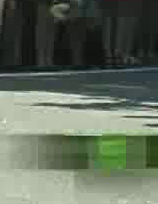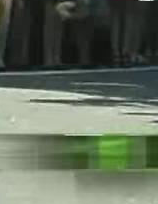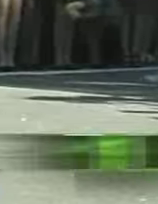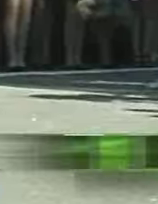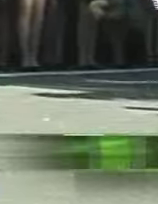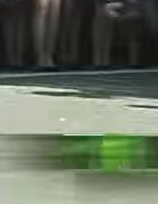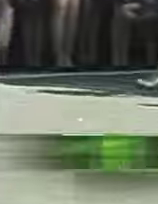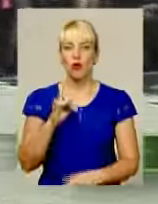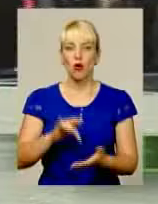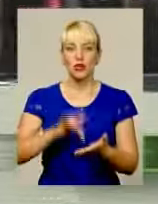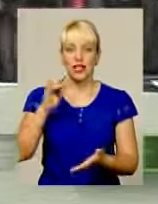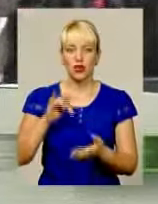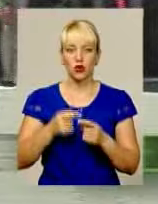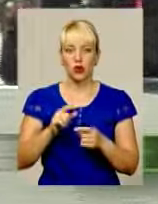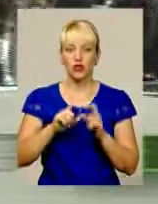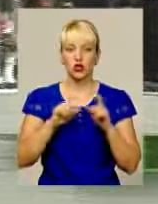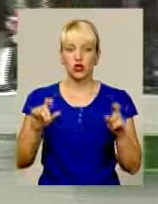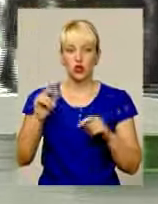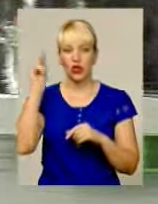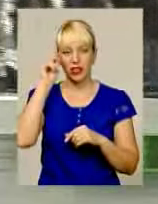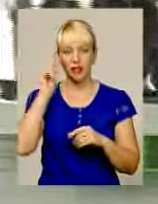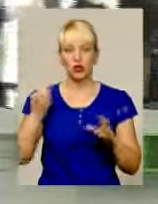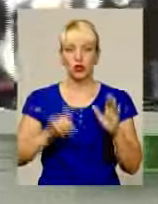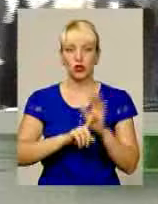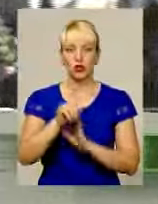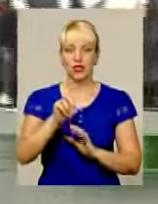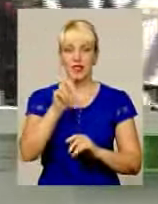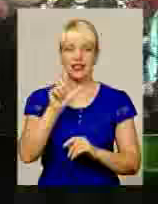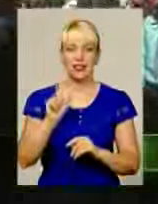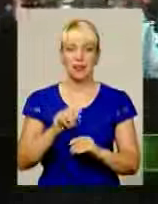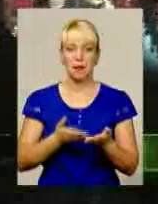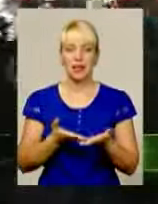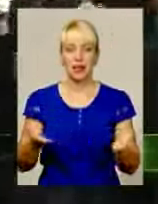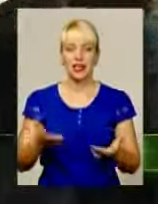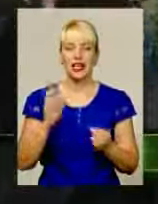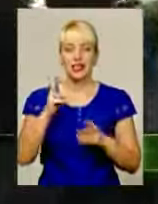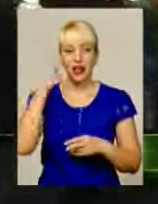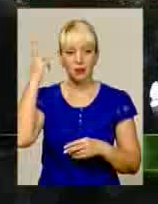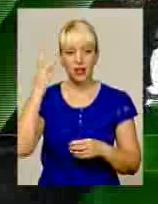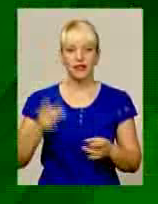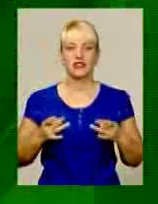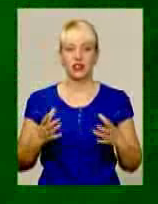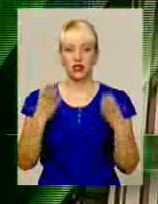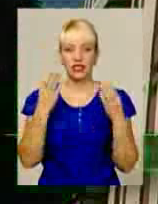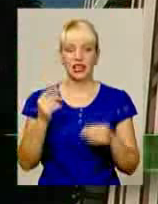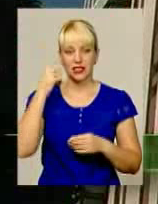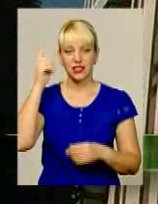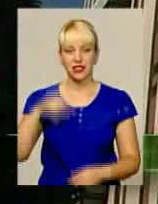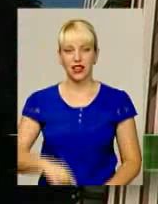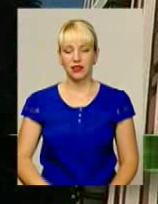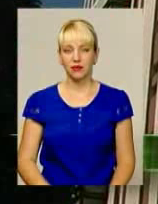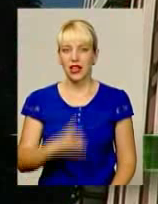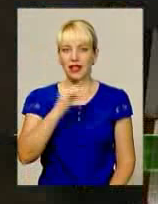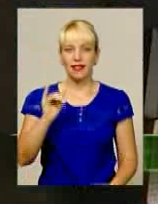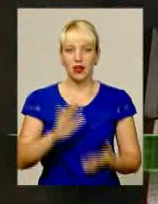Про центрові школи та навчання, що розпочинається з плацу. Або як Хмельниччина відсвяткувала День знань. Ні